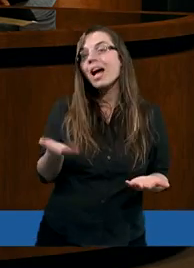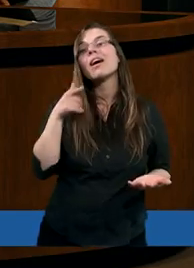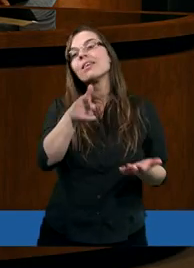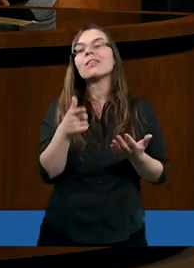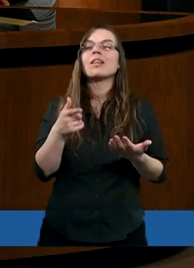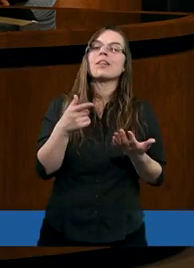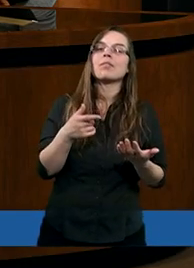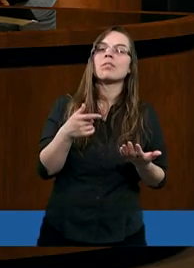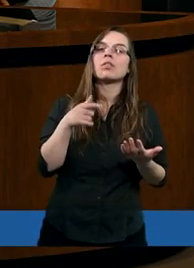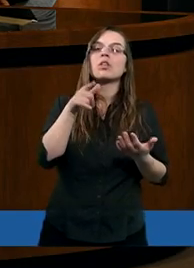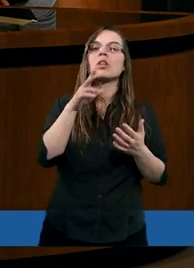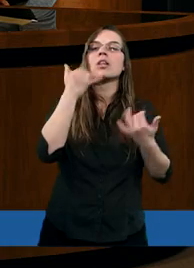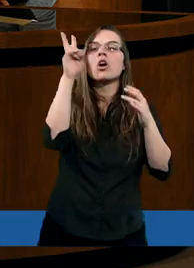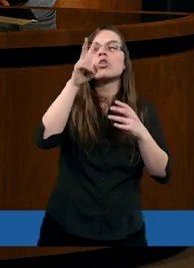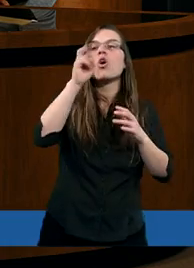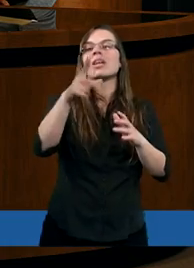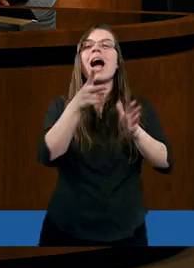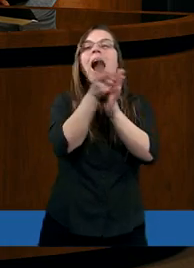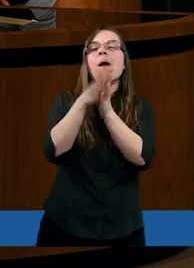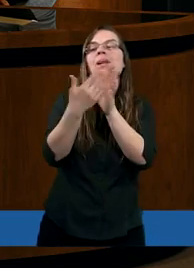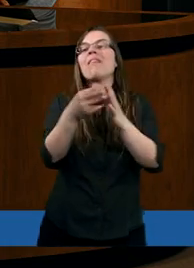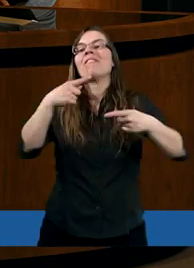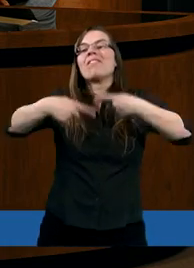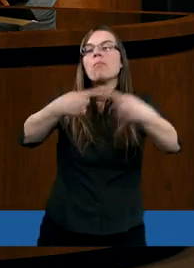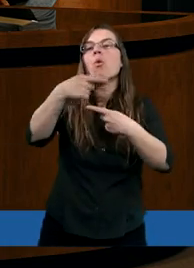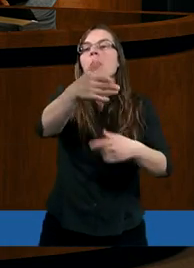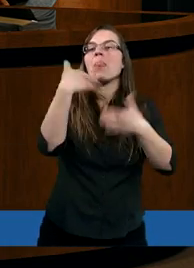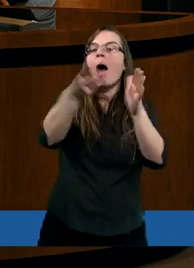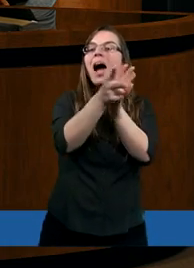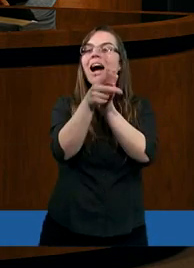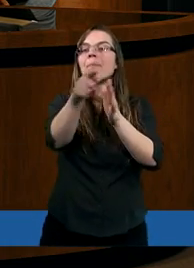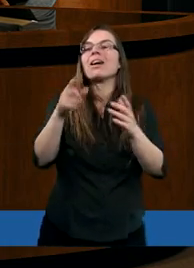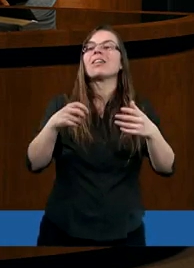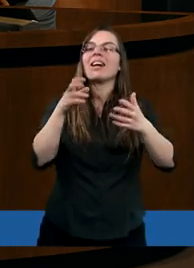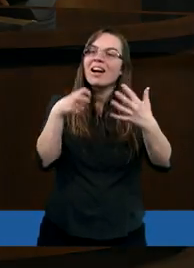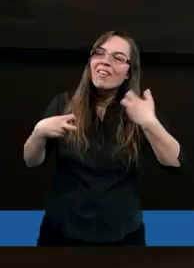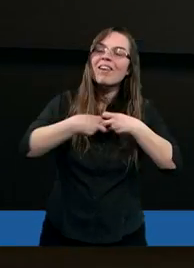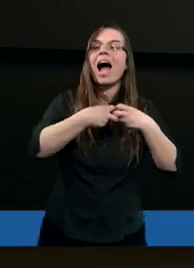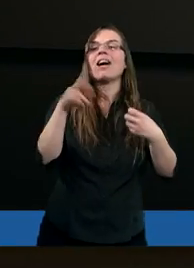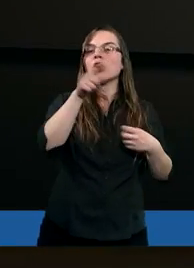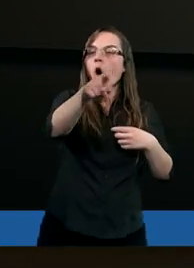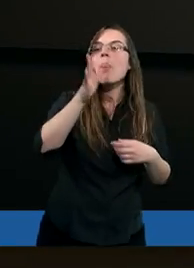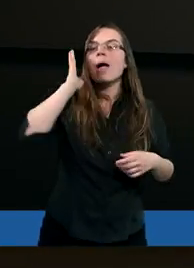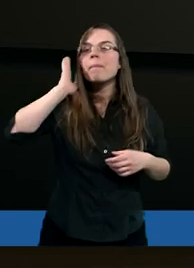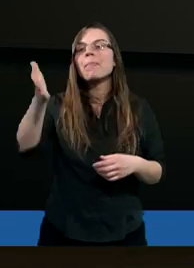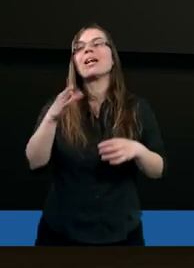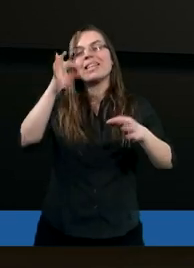kamera, którą ktoś tam wyprodukował, dał gwarancję, że ona będzie